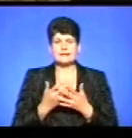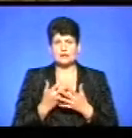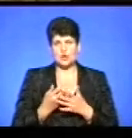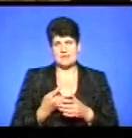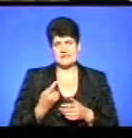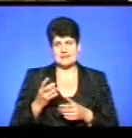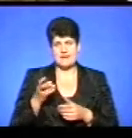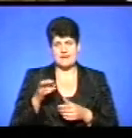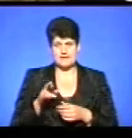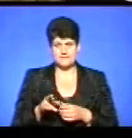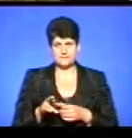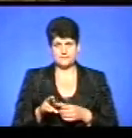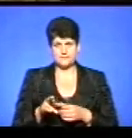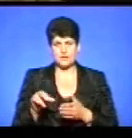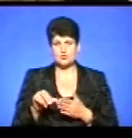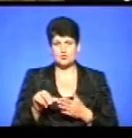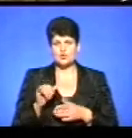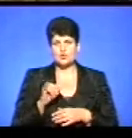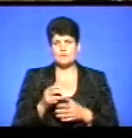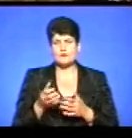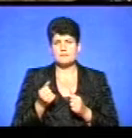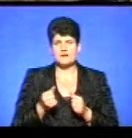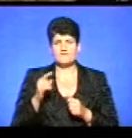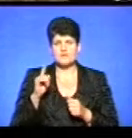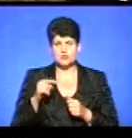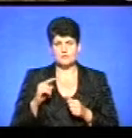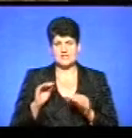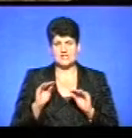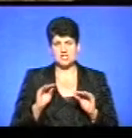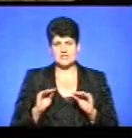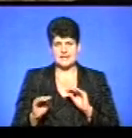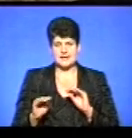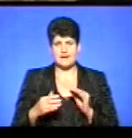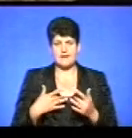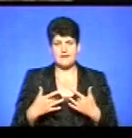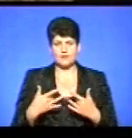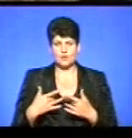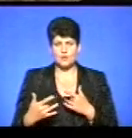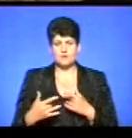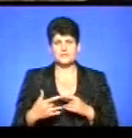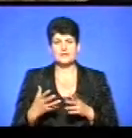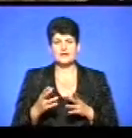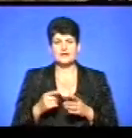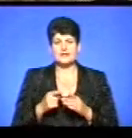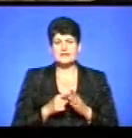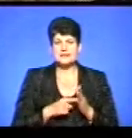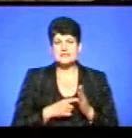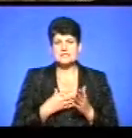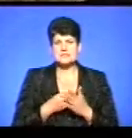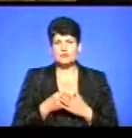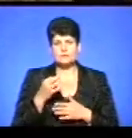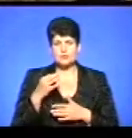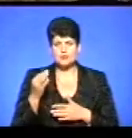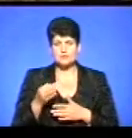участь в ньому беруть відомі режисери, актори, продюсери, котрі діляться своїм досвідом,